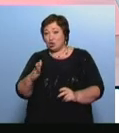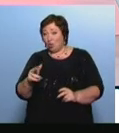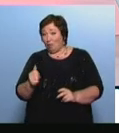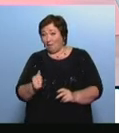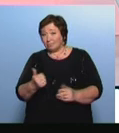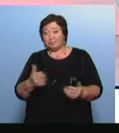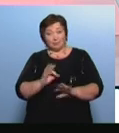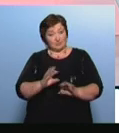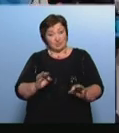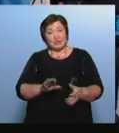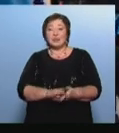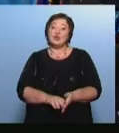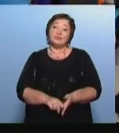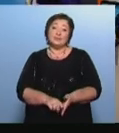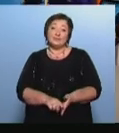Буховская